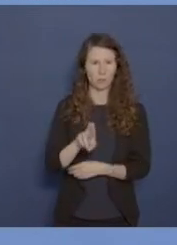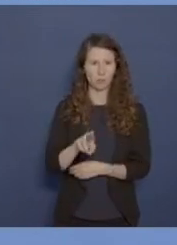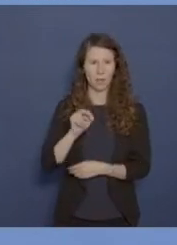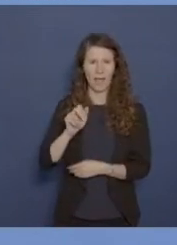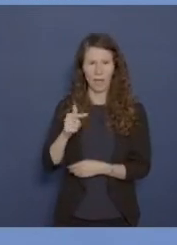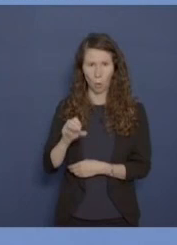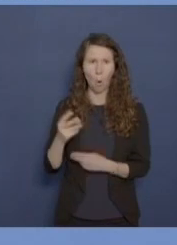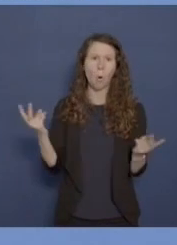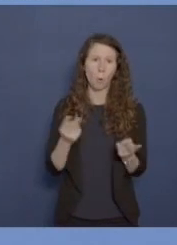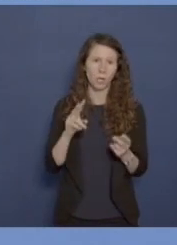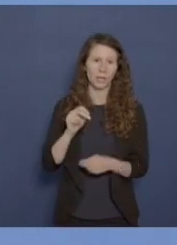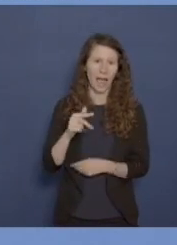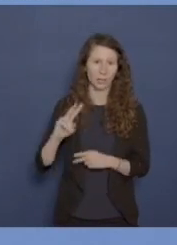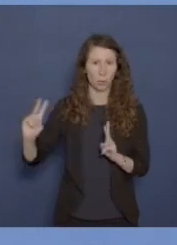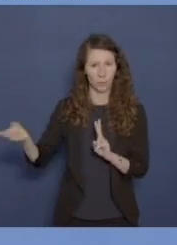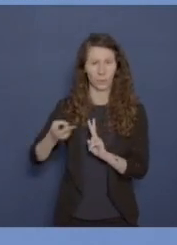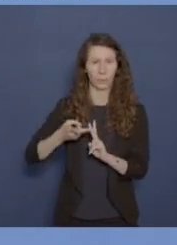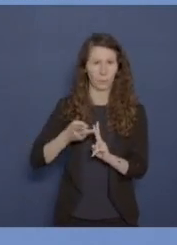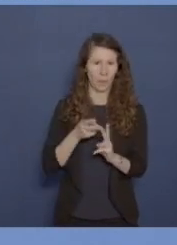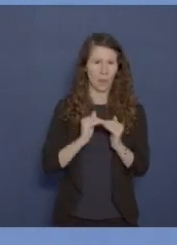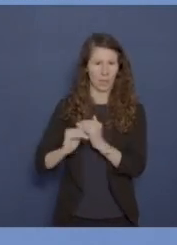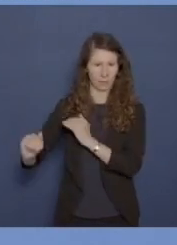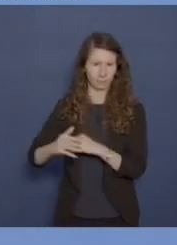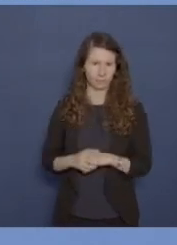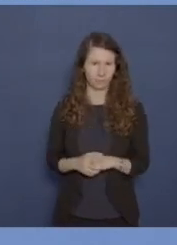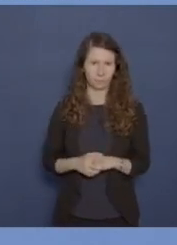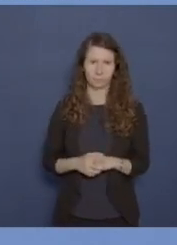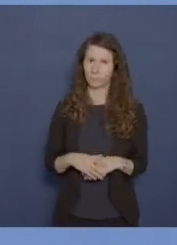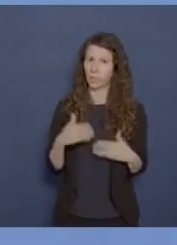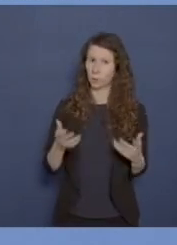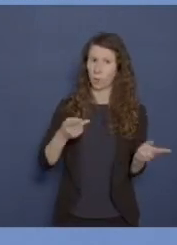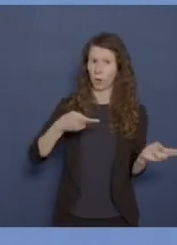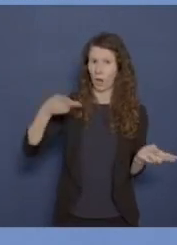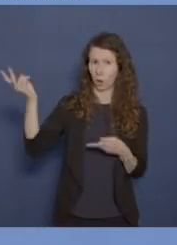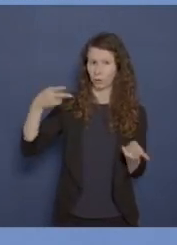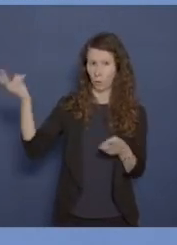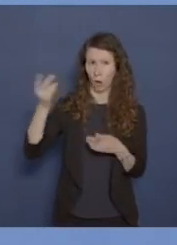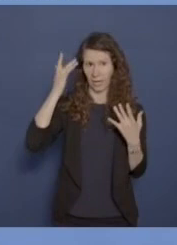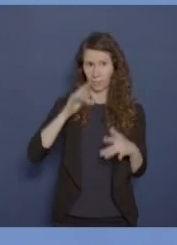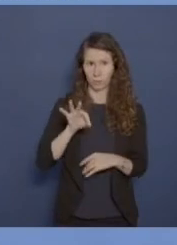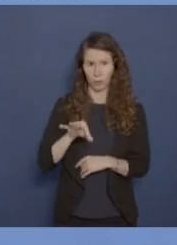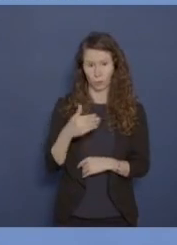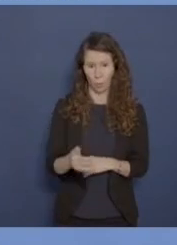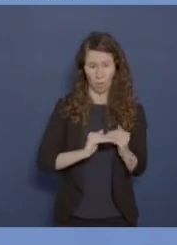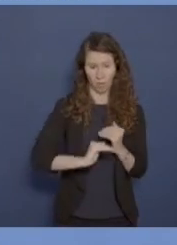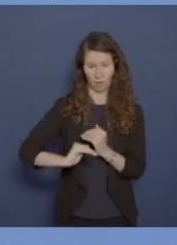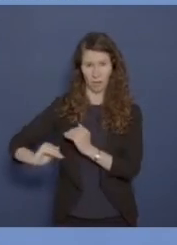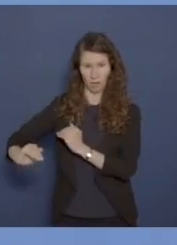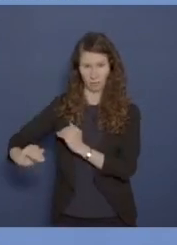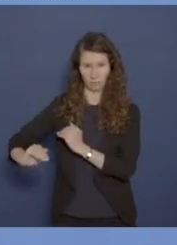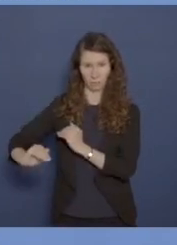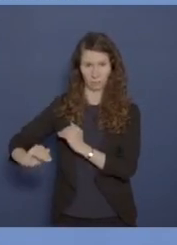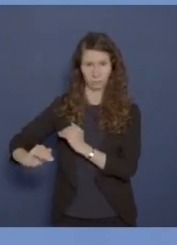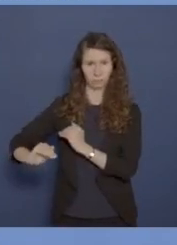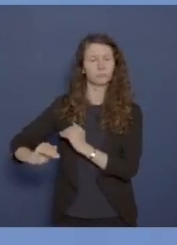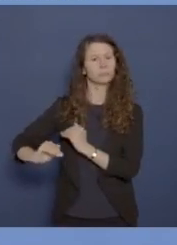NATO- oder NATO-gleichgestellte Länder. Solche Ausfuhrgenehmigungen für diesen Länderkreis sind Ausdruck